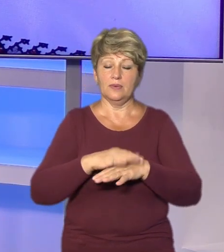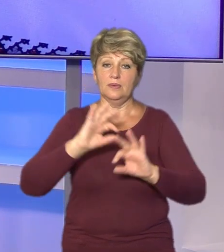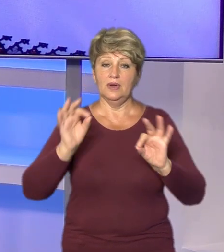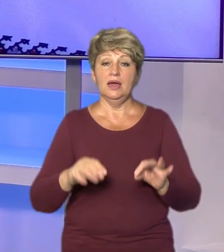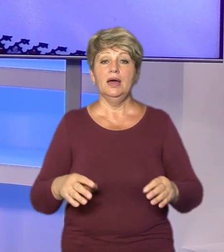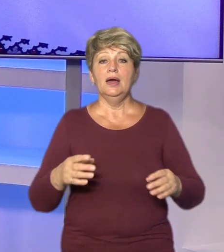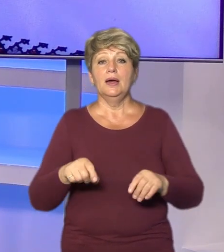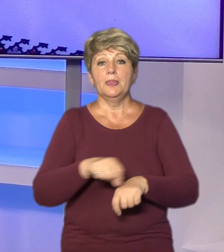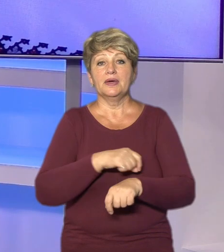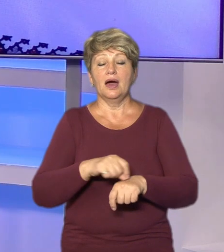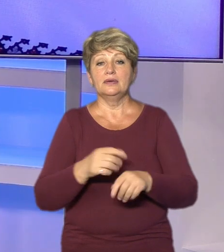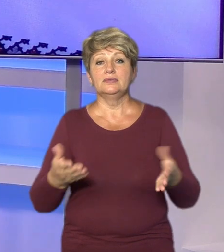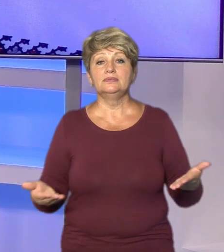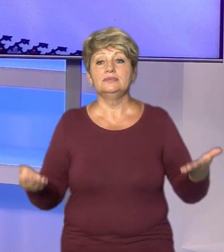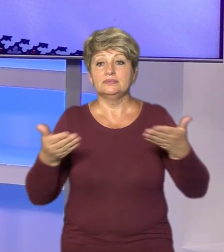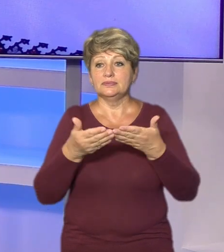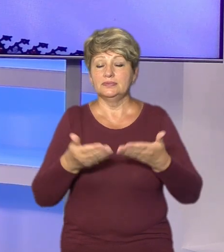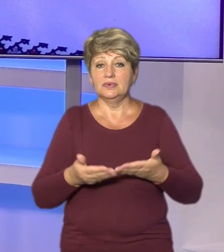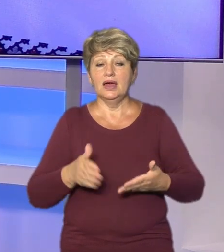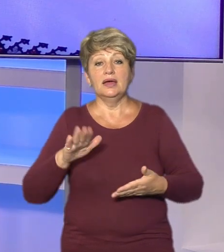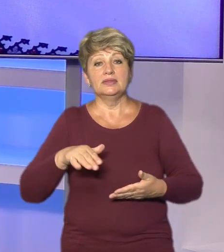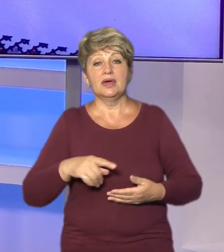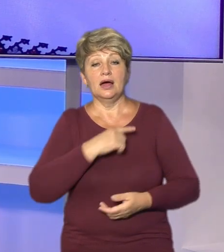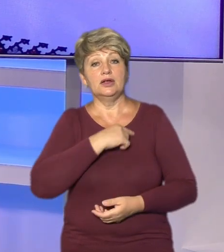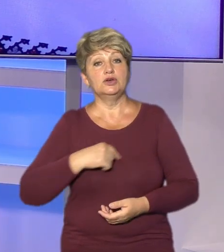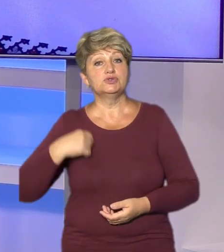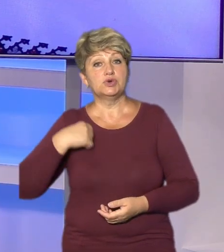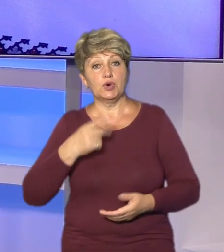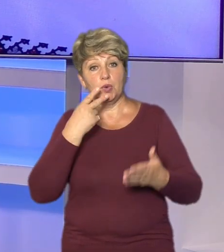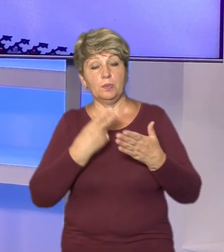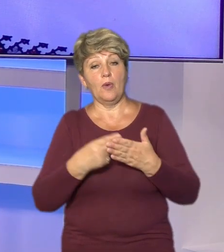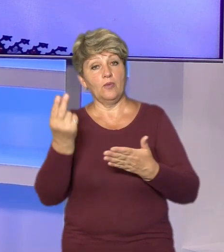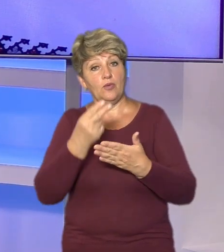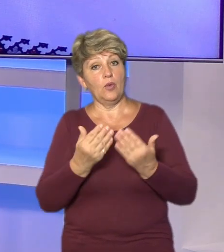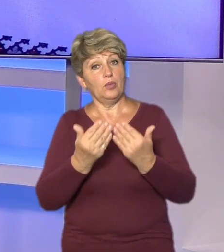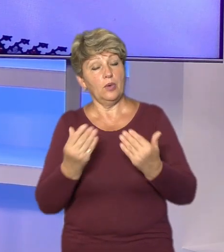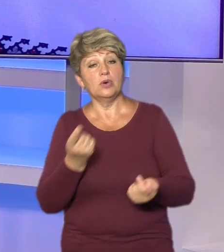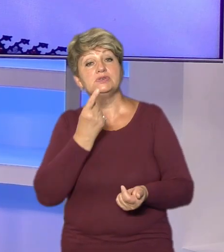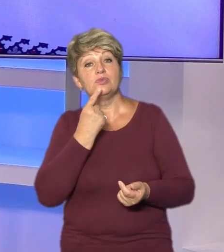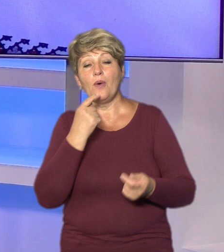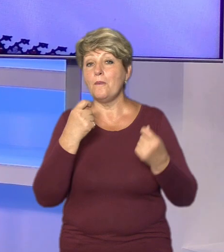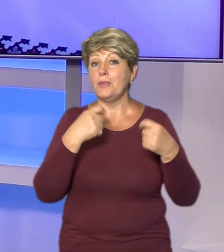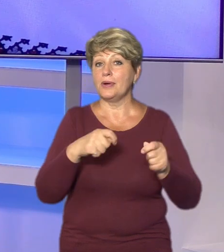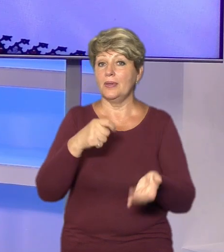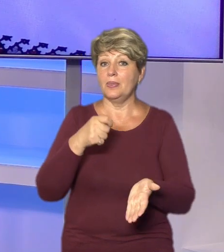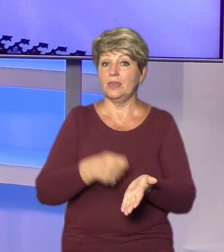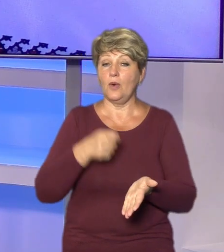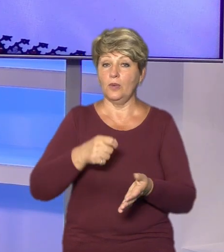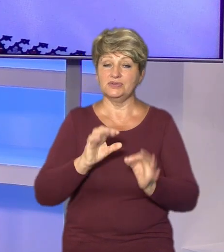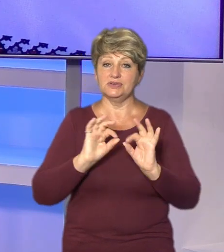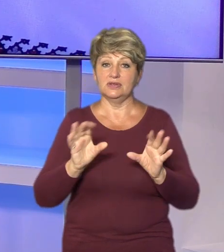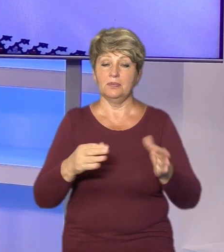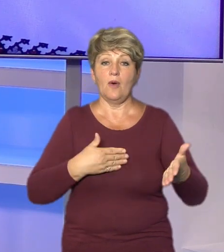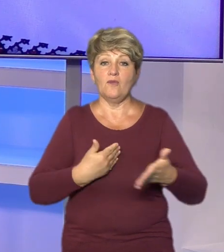поєднали із уламками градів. Далі сорочку покажуть у художньому музеї та спробують продати на аукціоні, розповіла